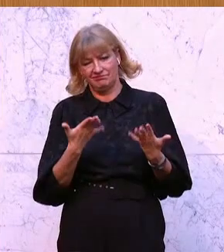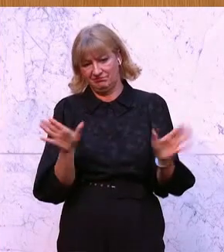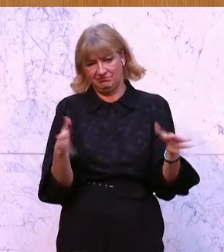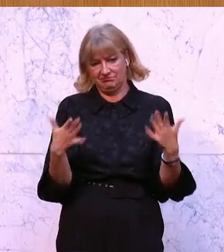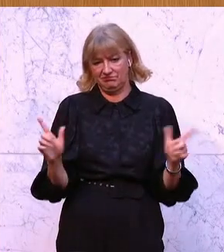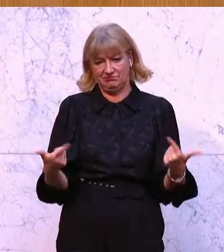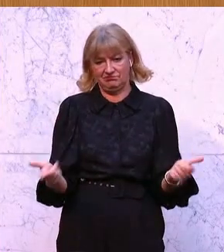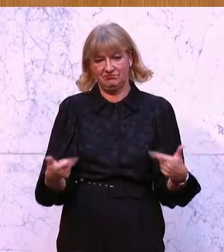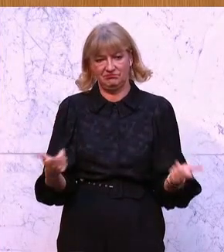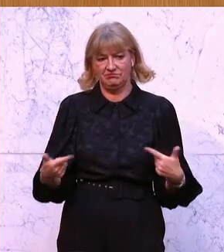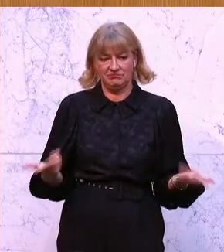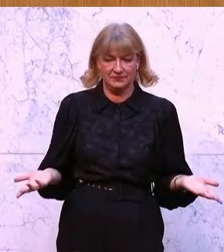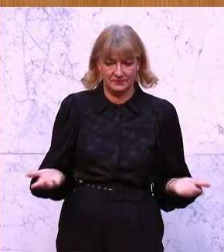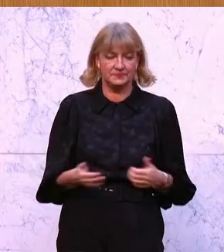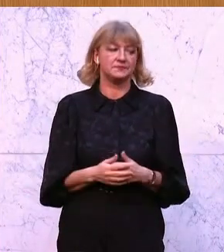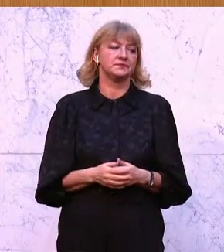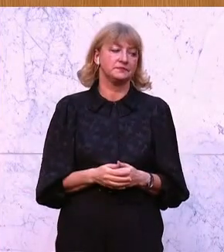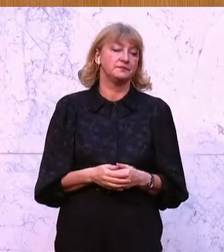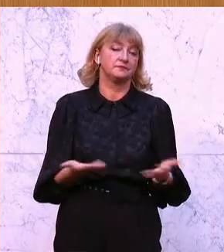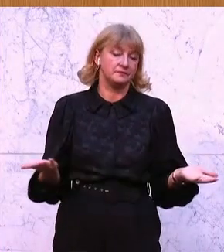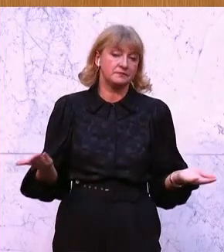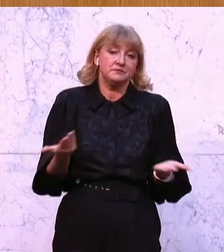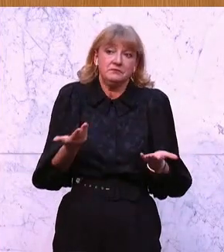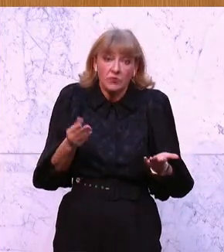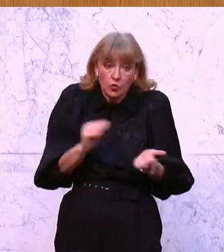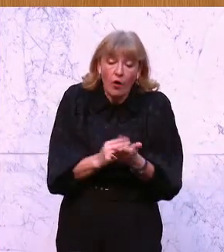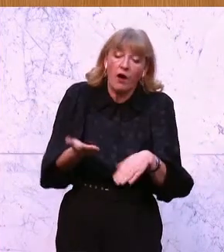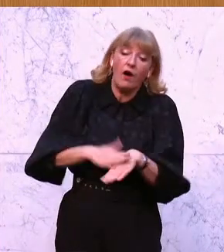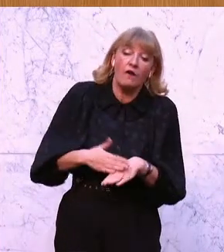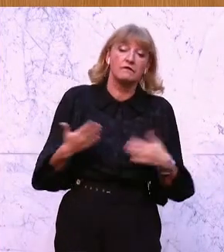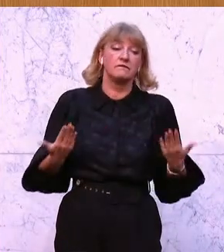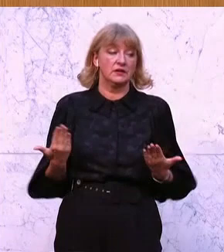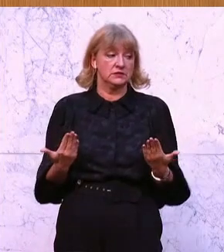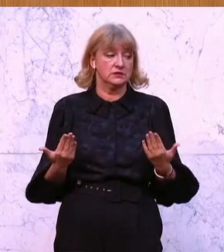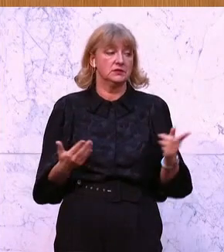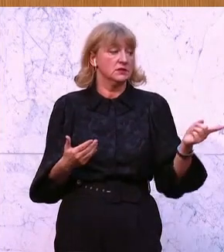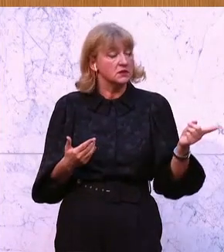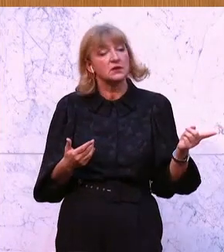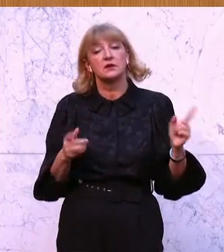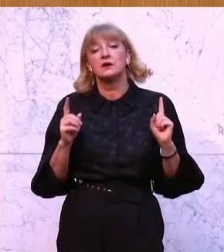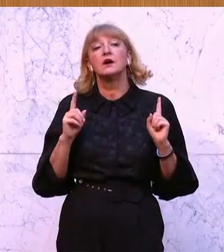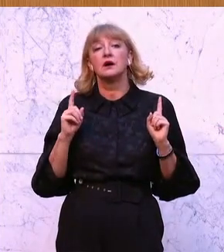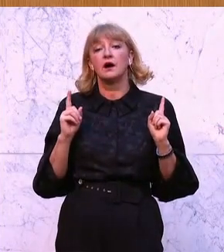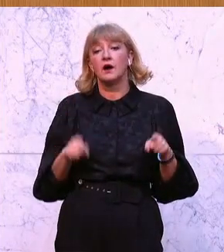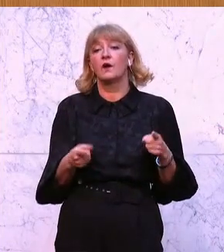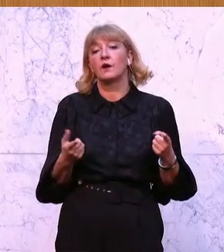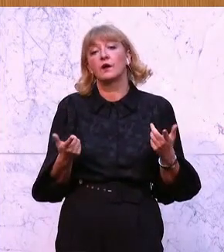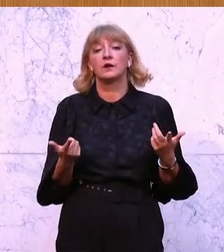nicht vorhanden. Und damit nicht genug. Zementieren Sie damit im Endeffekt auch noch die